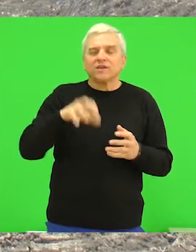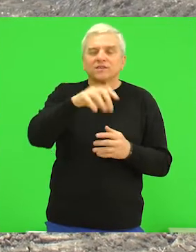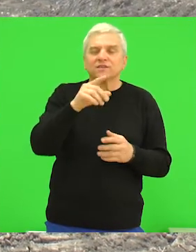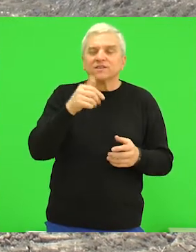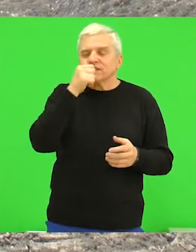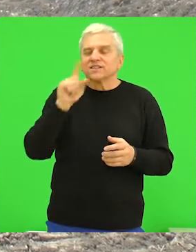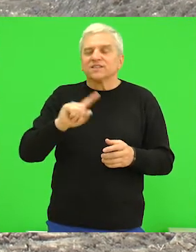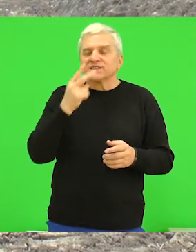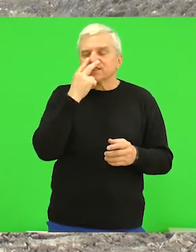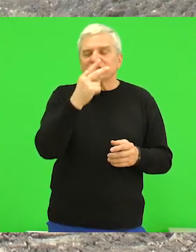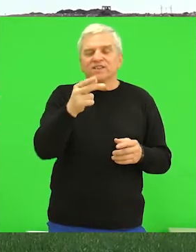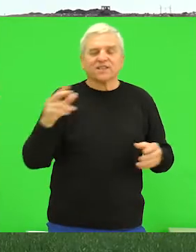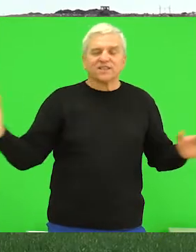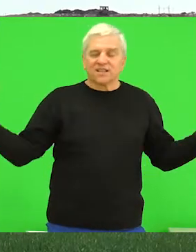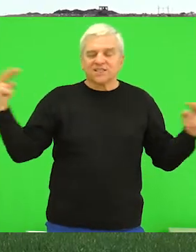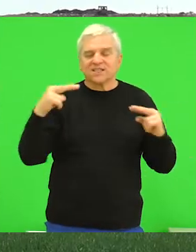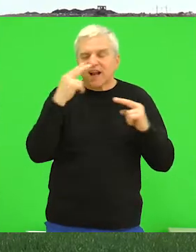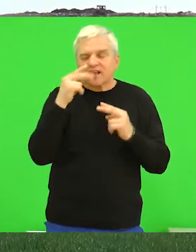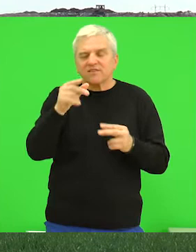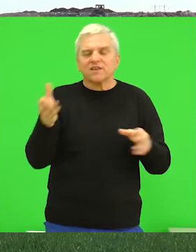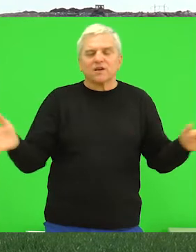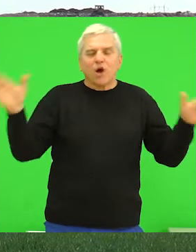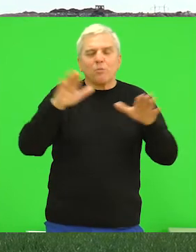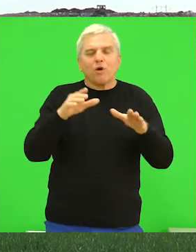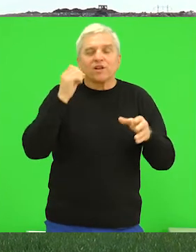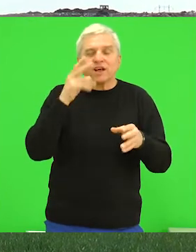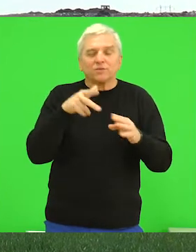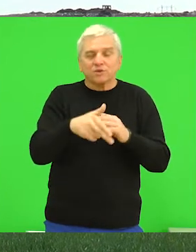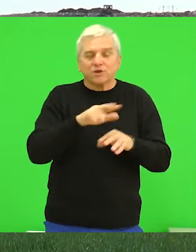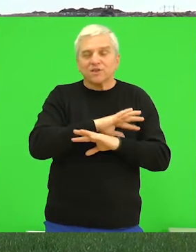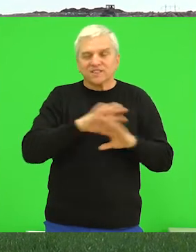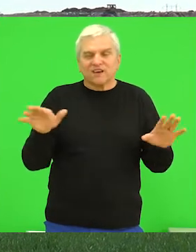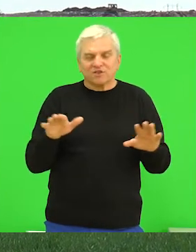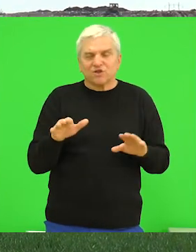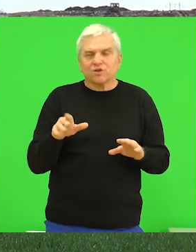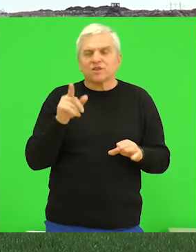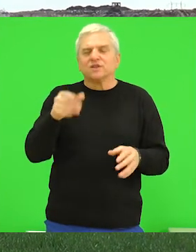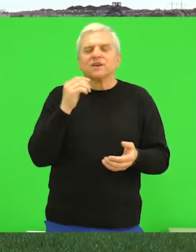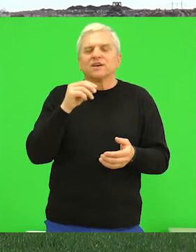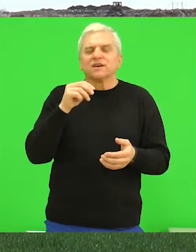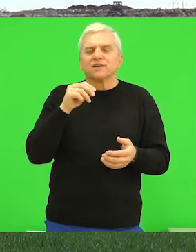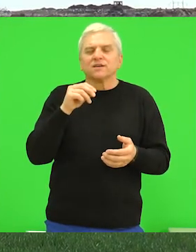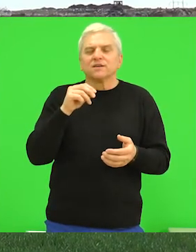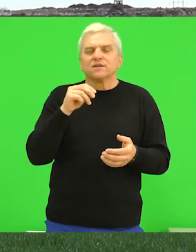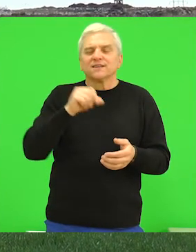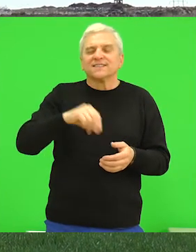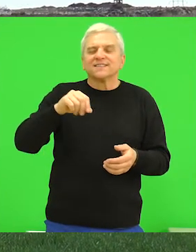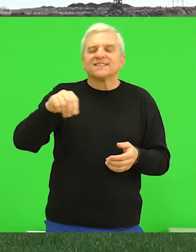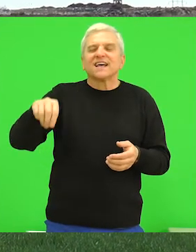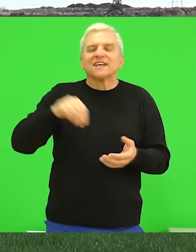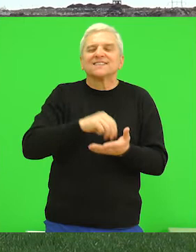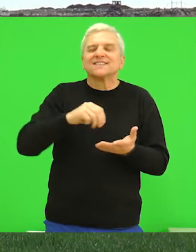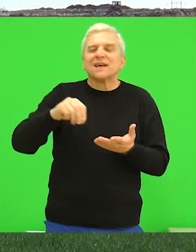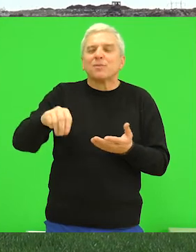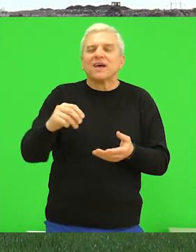se ne vidi smeće sa strane, pokriva i na kraju kad to bude završeno, to će se sa semenom